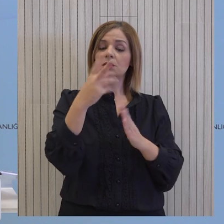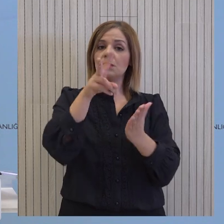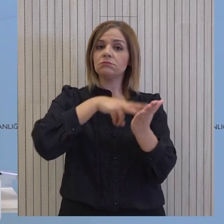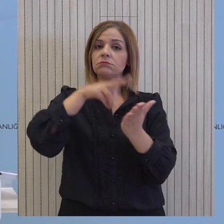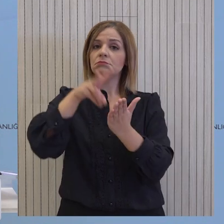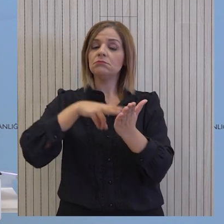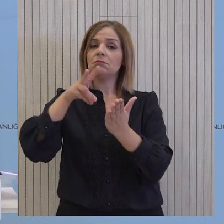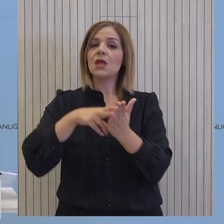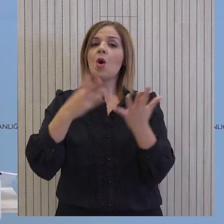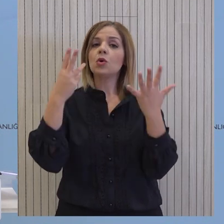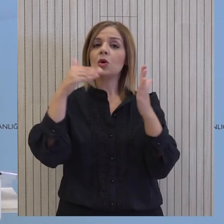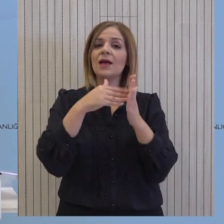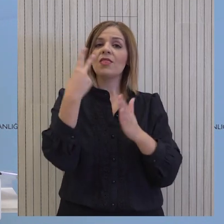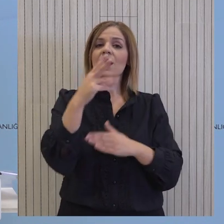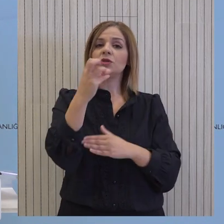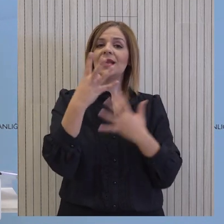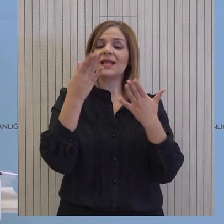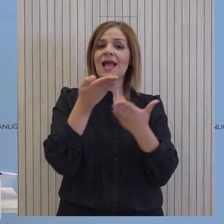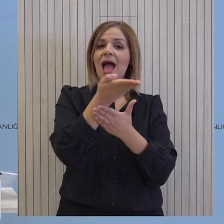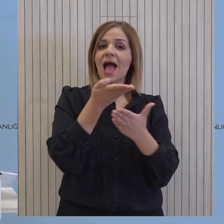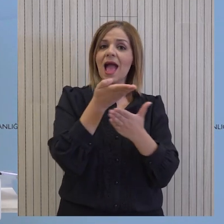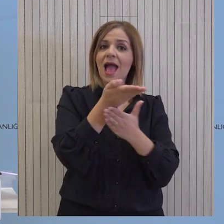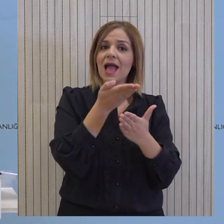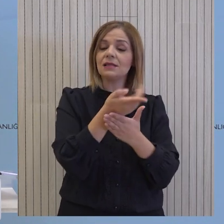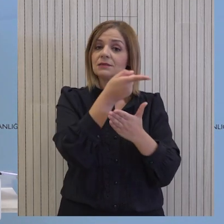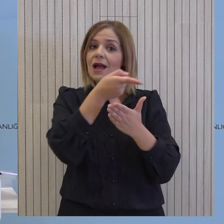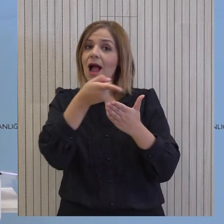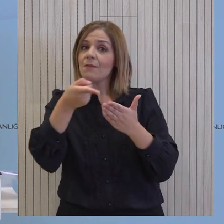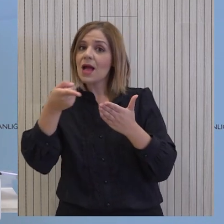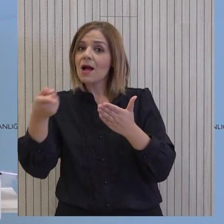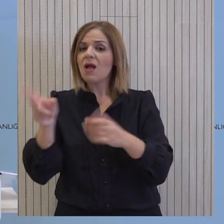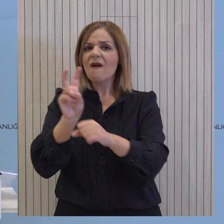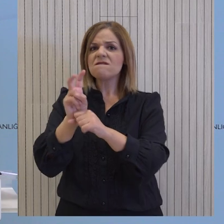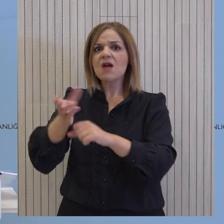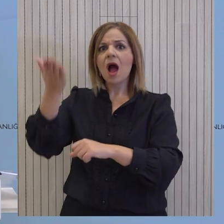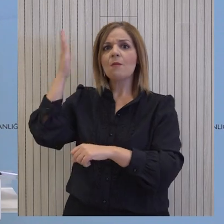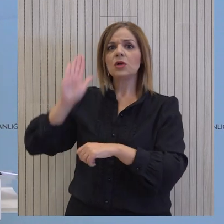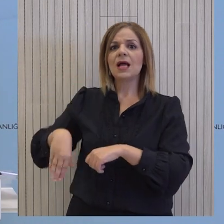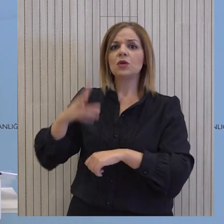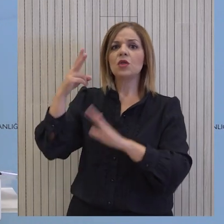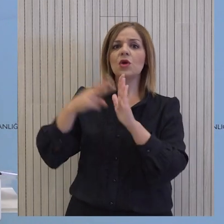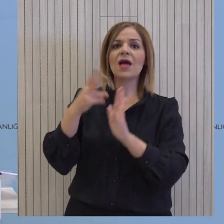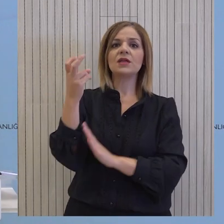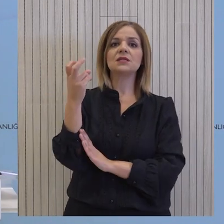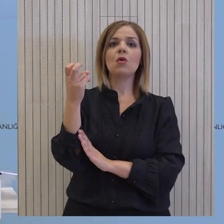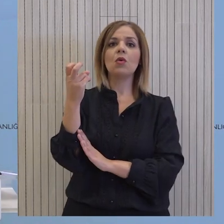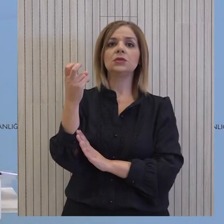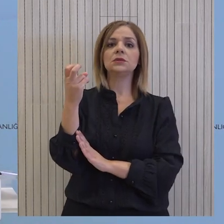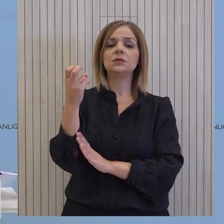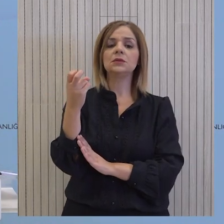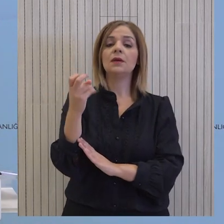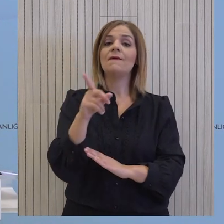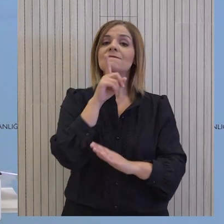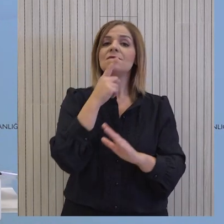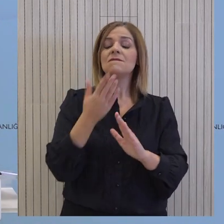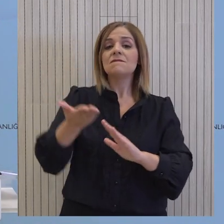εξετάστηκαν 8.239 ετήσεις, αρκετές εκ των οποίων εκκρεμούσαν από τα τέλη του 2020. Ενώ κατά την αντίστοιχη